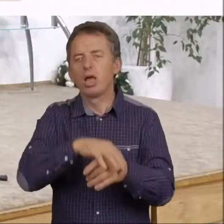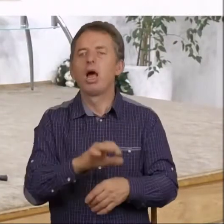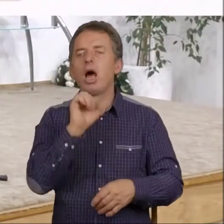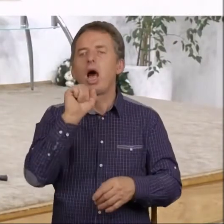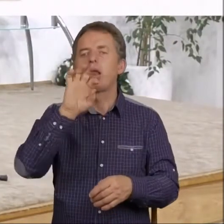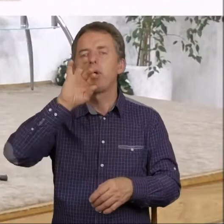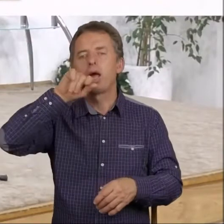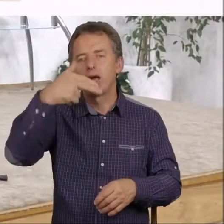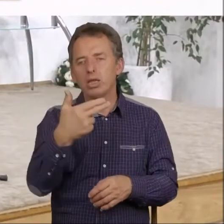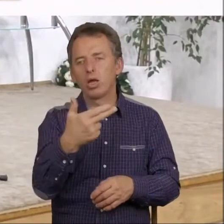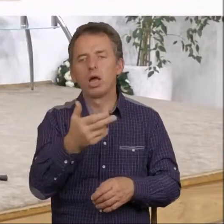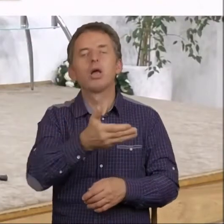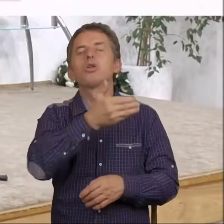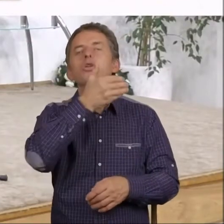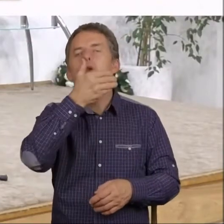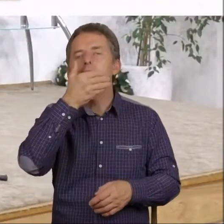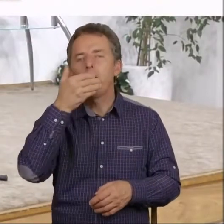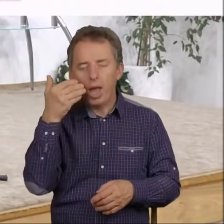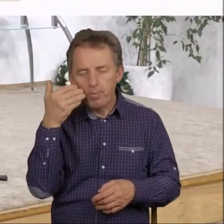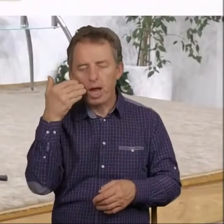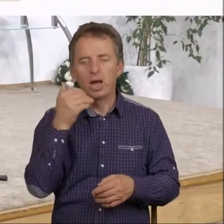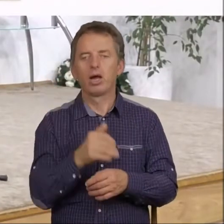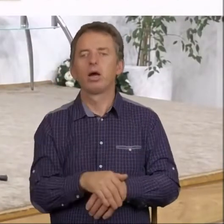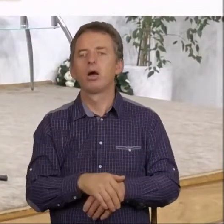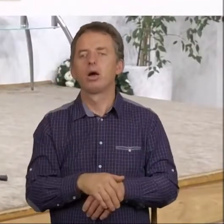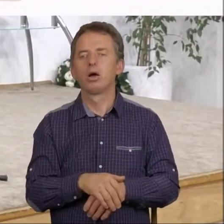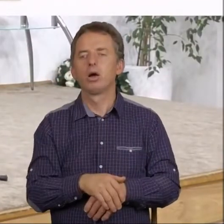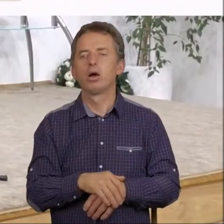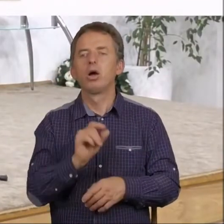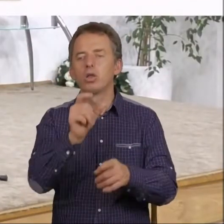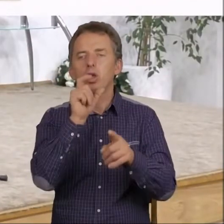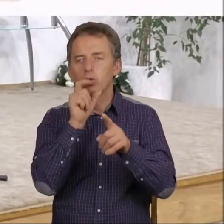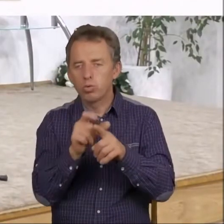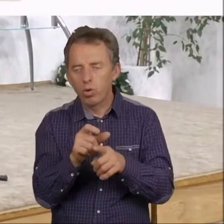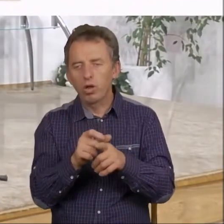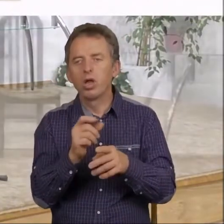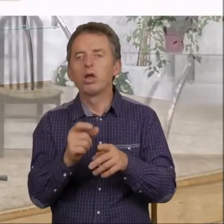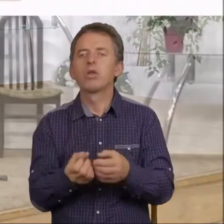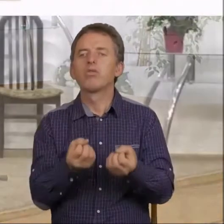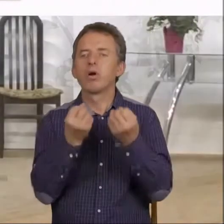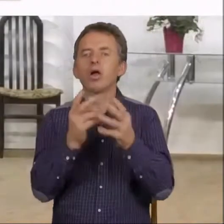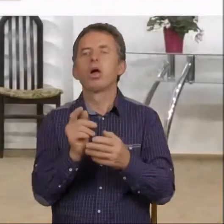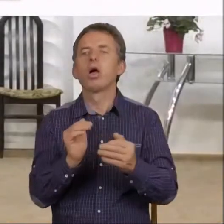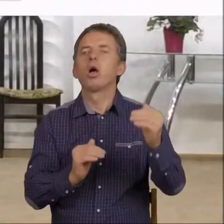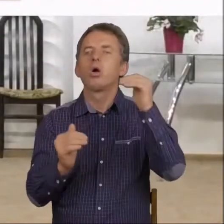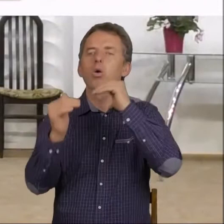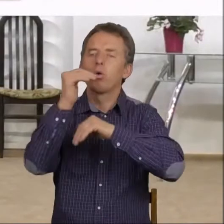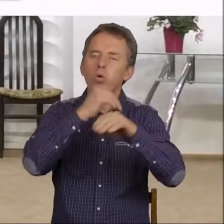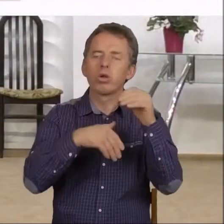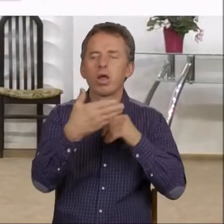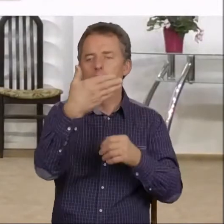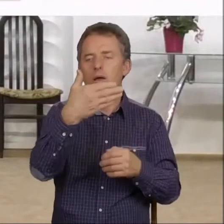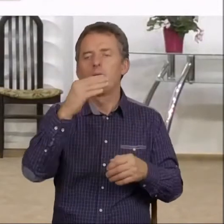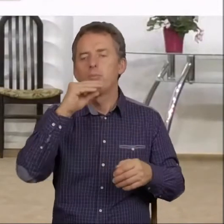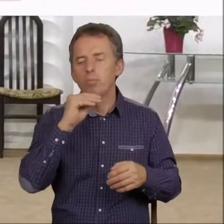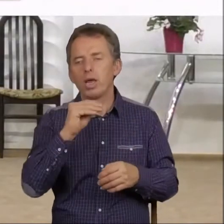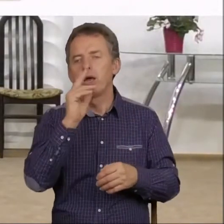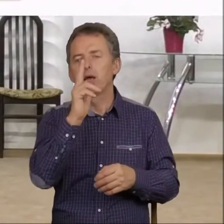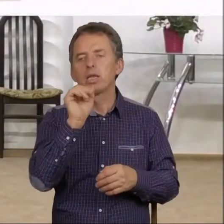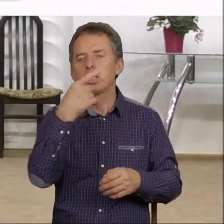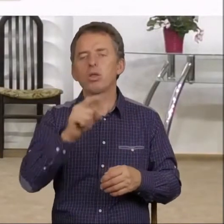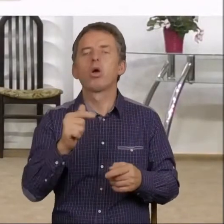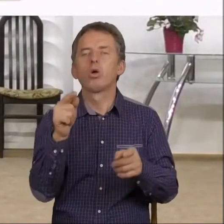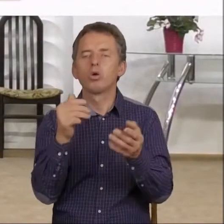Armagedonu tak naprawdę nie ma. Ponieważ to słowo to jest złożenie, prawda, góra Megiddo dosłownie, tak by to trzeba